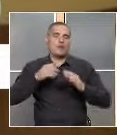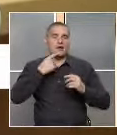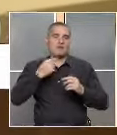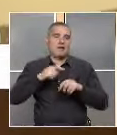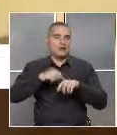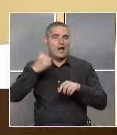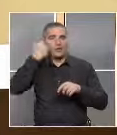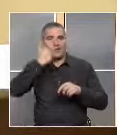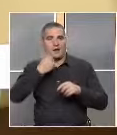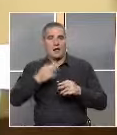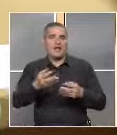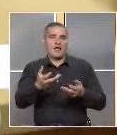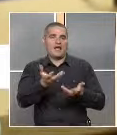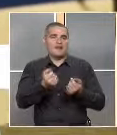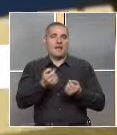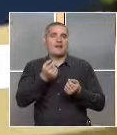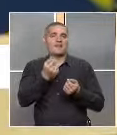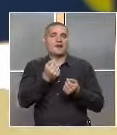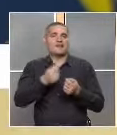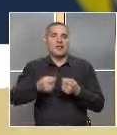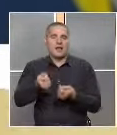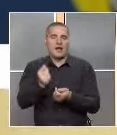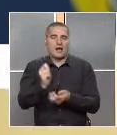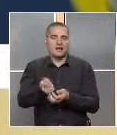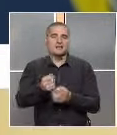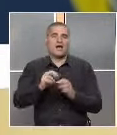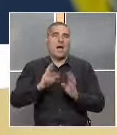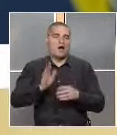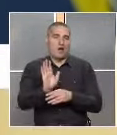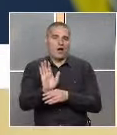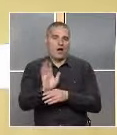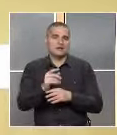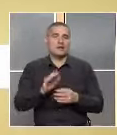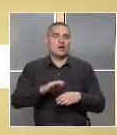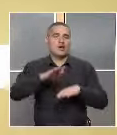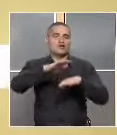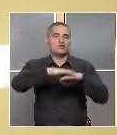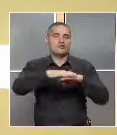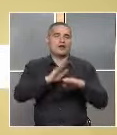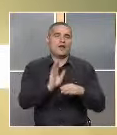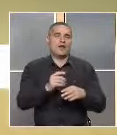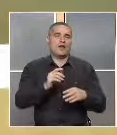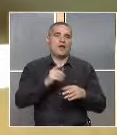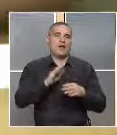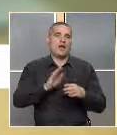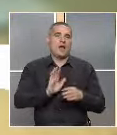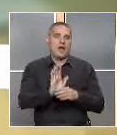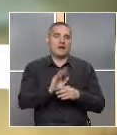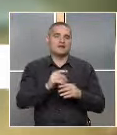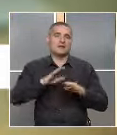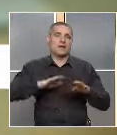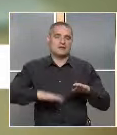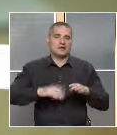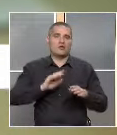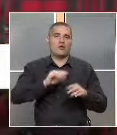парите и ги подай на касата. Или ако е карта, сложи картата в слота и